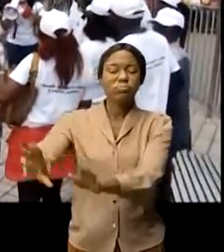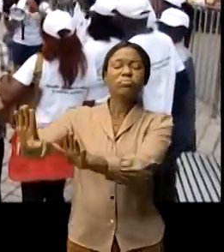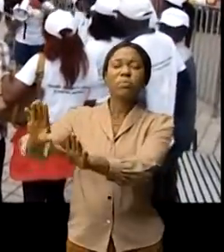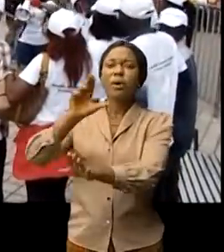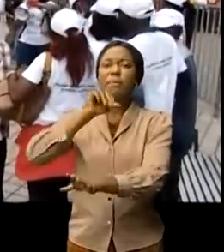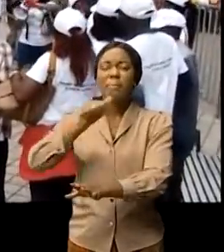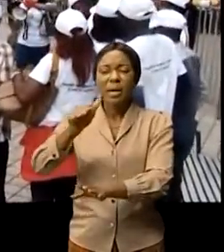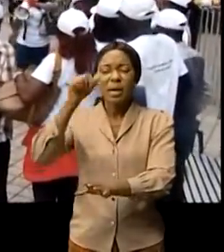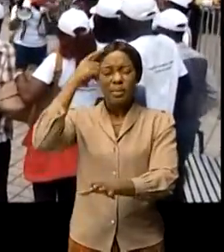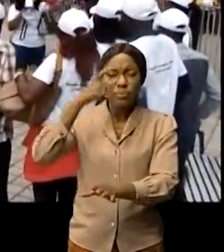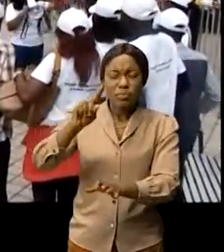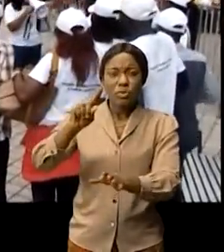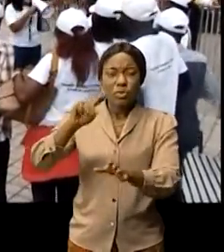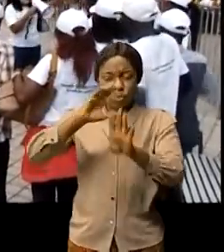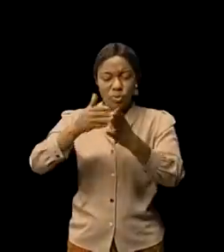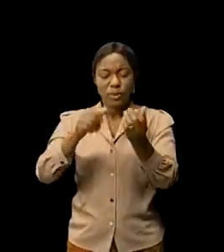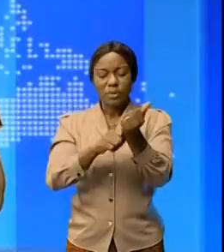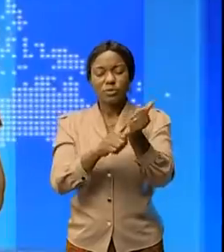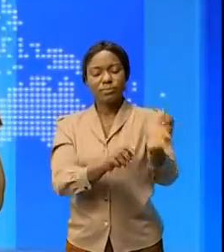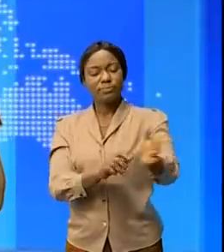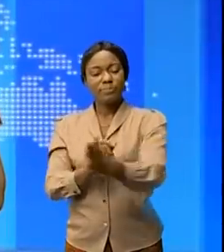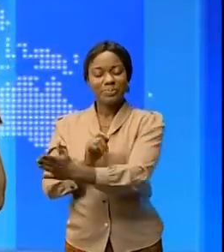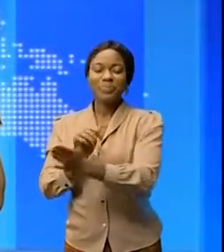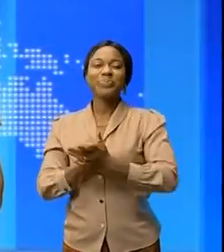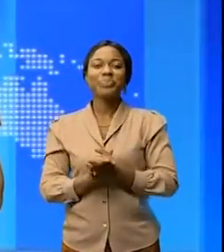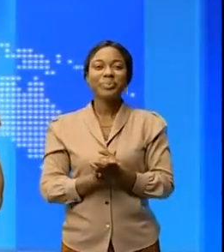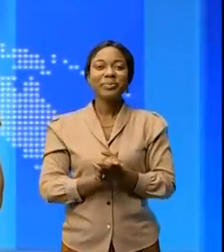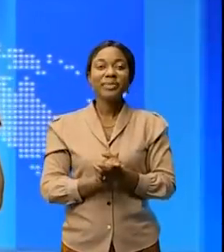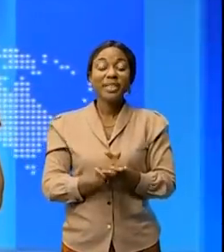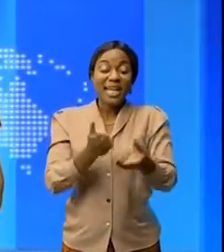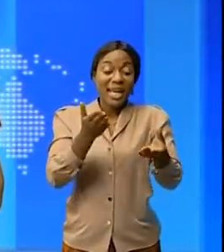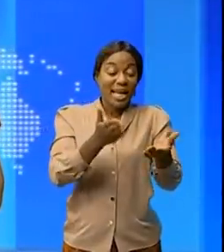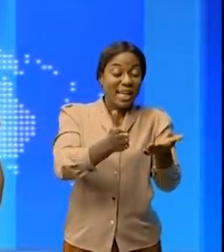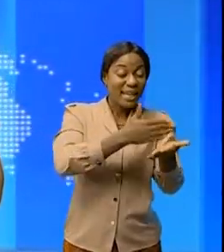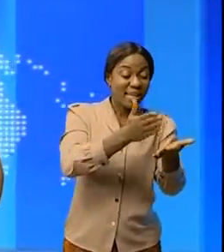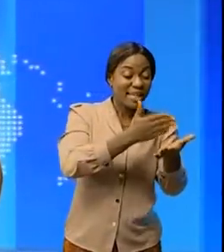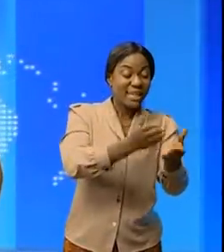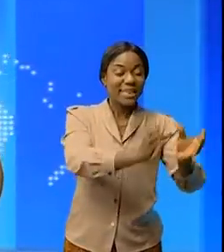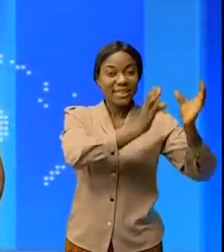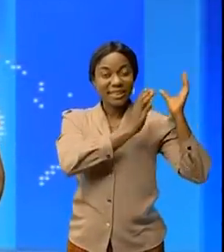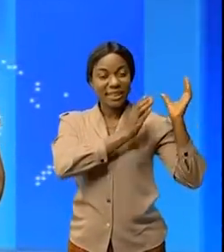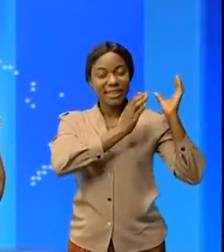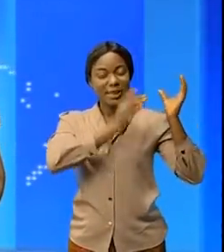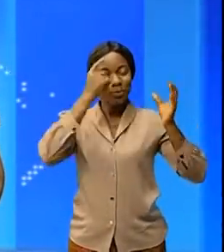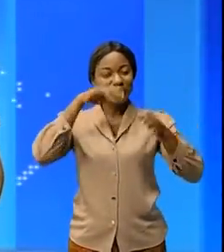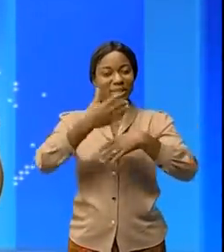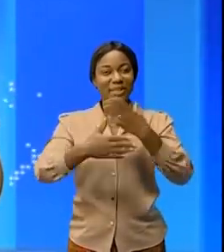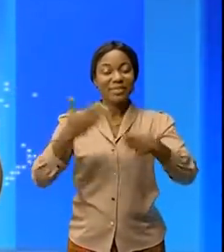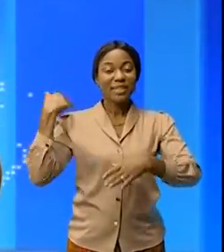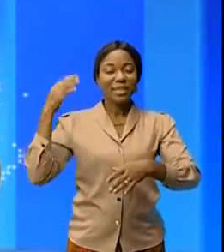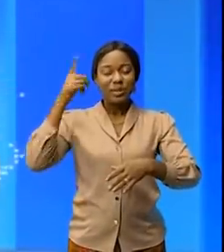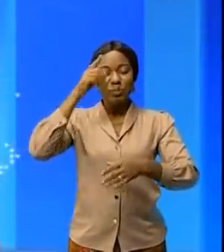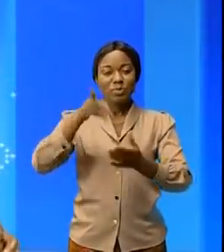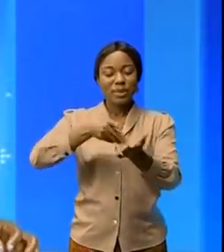où la main ne passe et repasse. Le cahier des charges des agents et fonctionnaires de l'état pour un salaire de